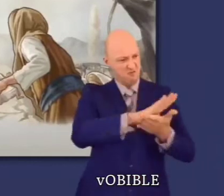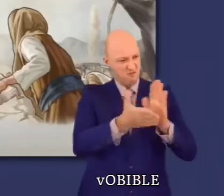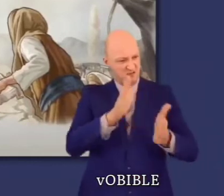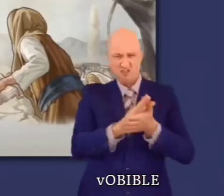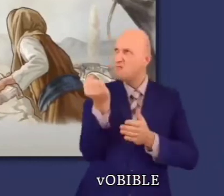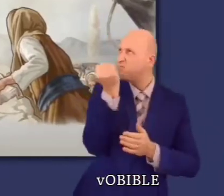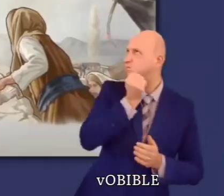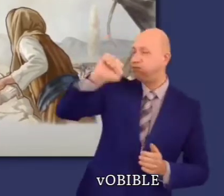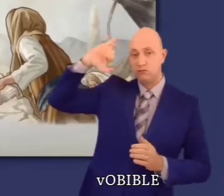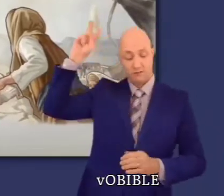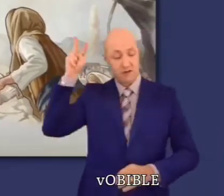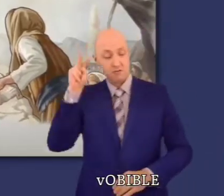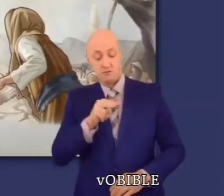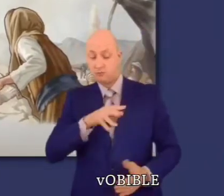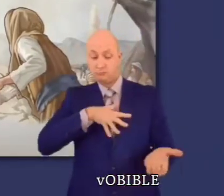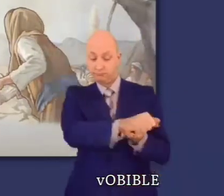'Abiram et de leurs partisans.